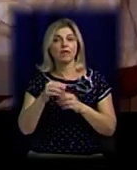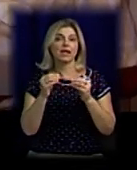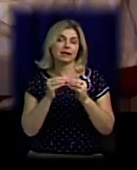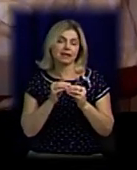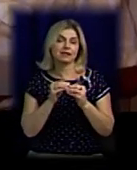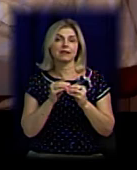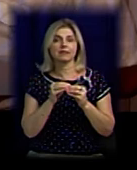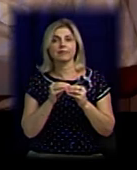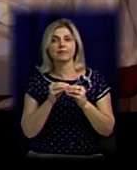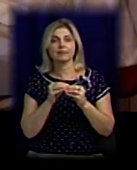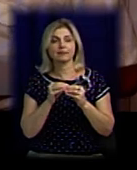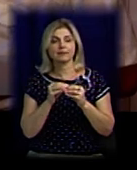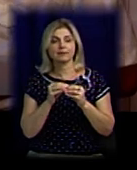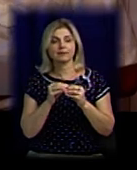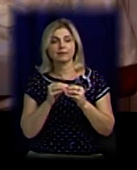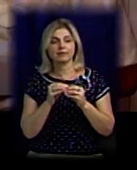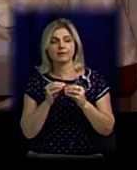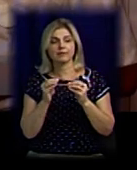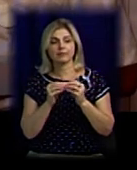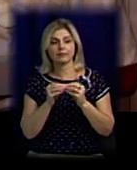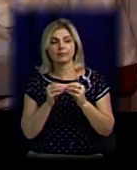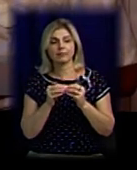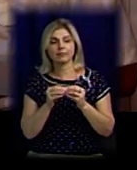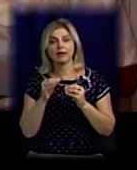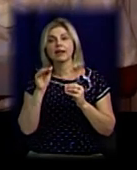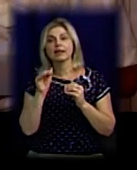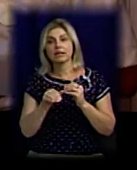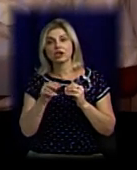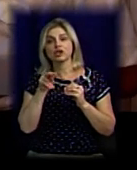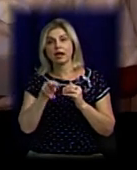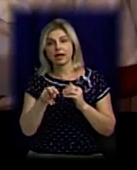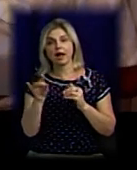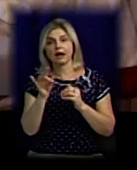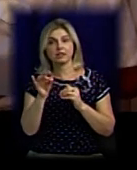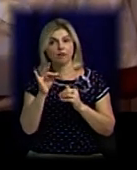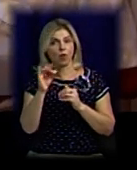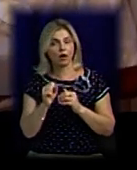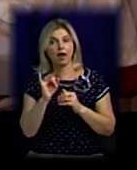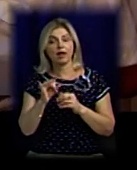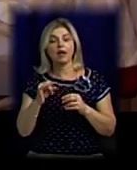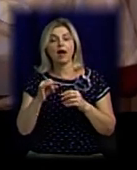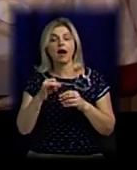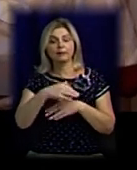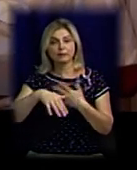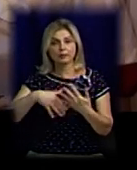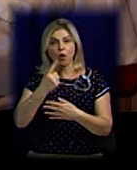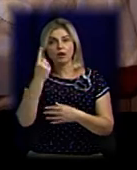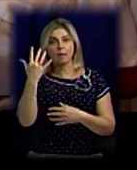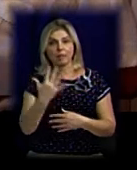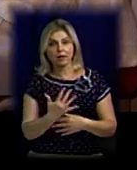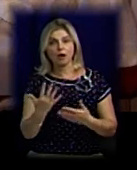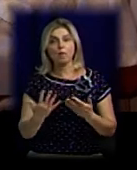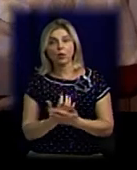-10 тисяч літров раствора. Тобто, і розведя її 1 до 5, ми отримаємо